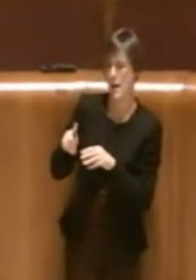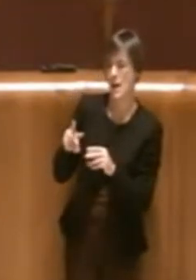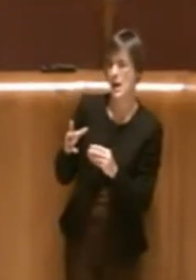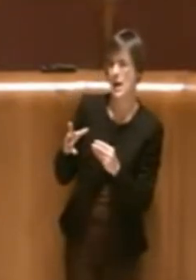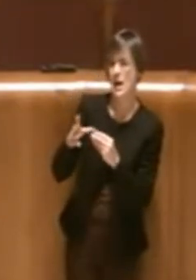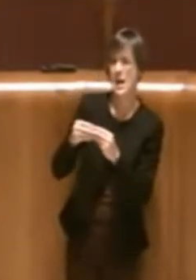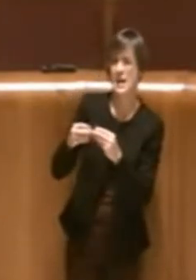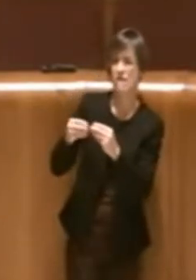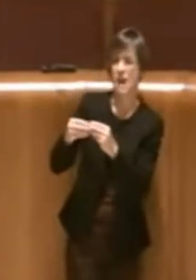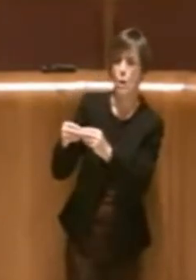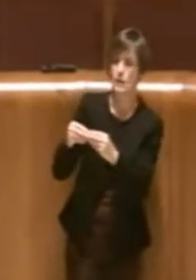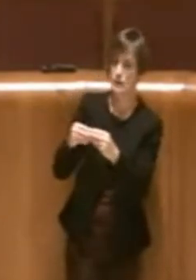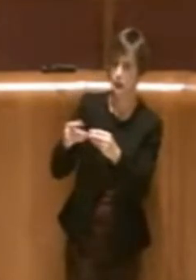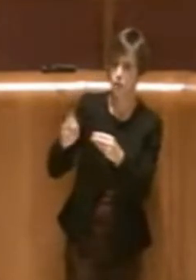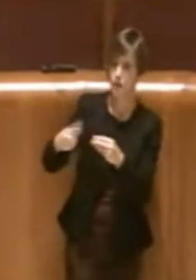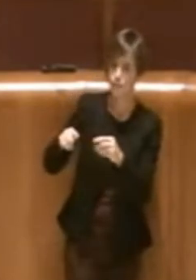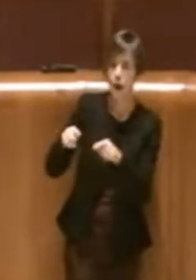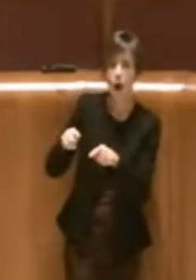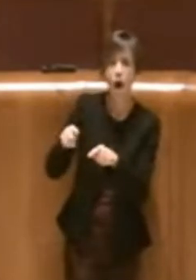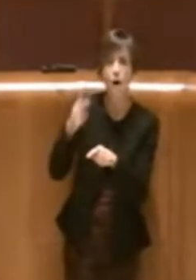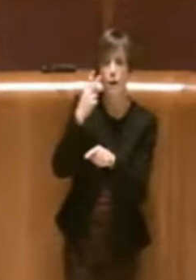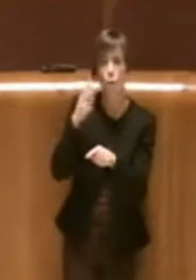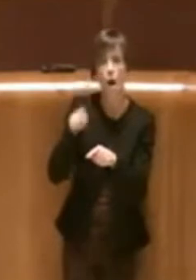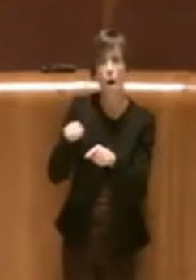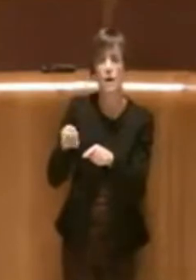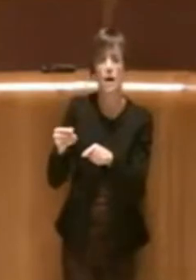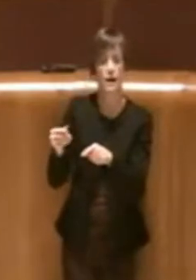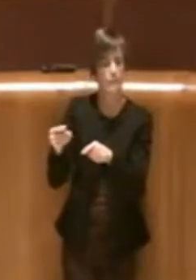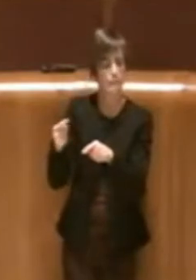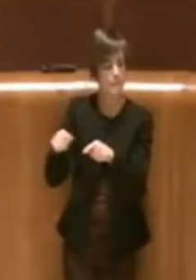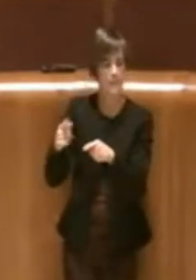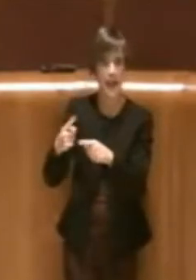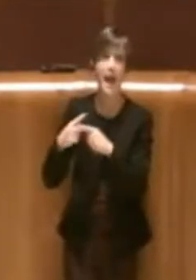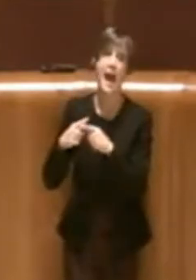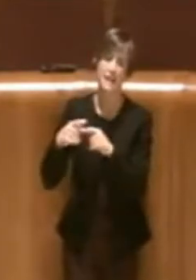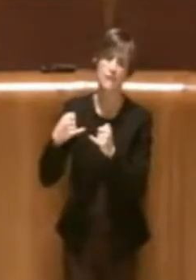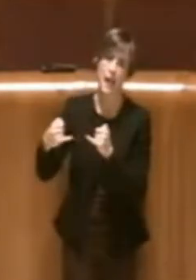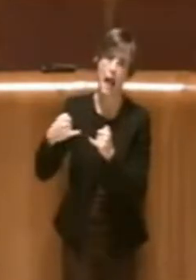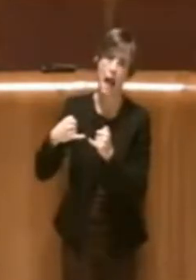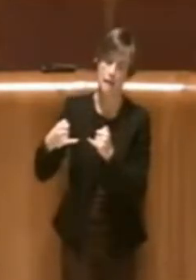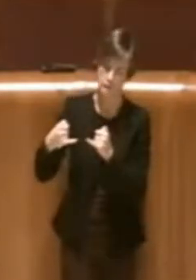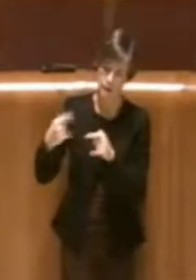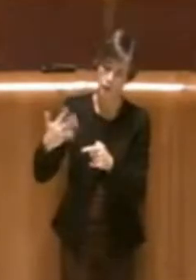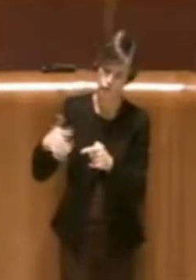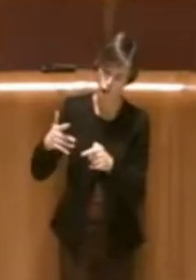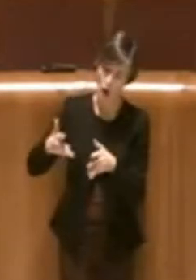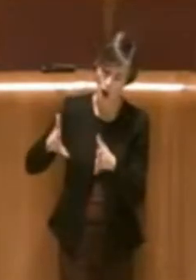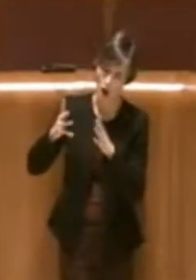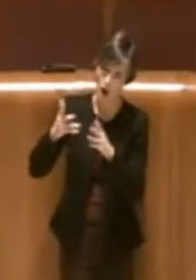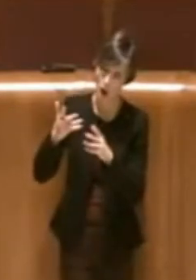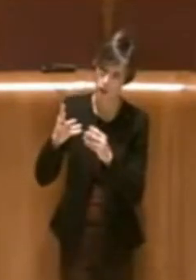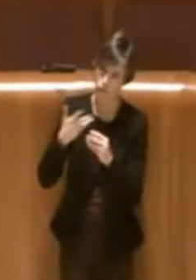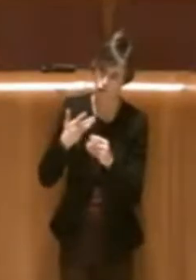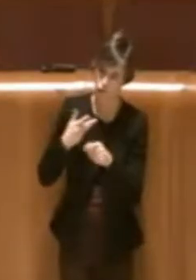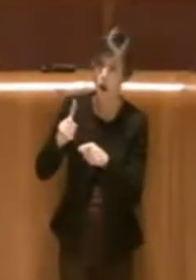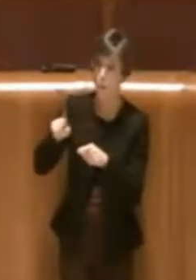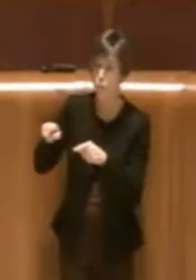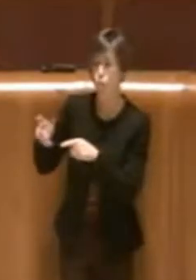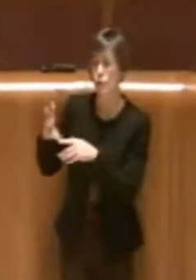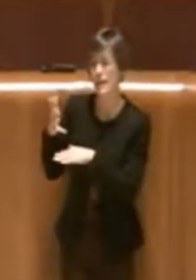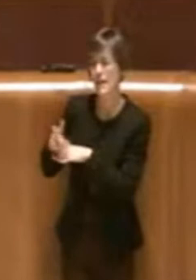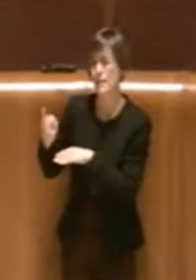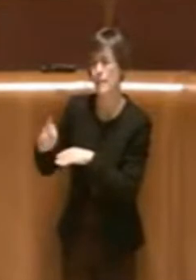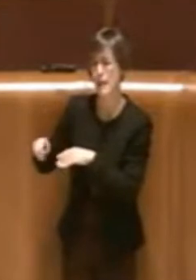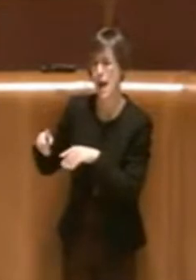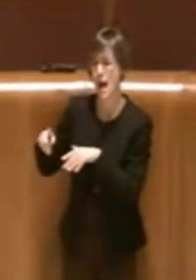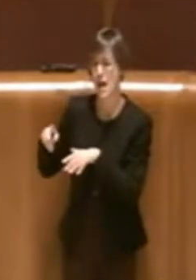per quanto riguarda quindi la ex Filanda, dall'altra gli interventi legati alla mobilità e dall'altra ancora la